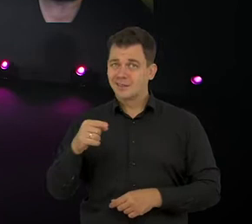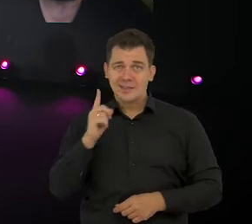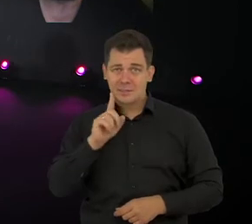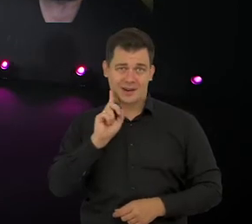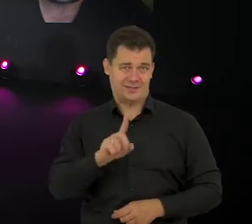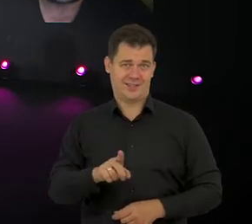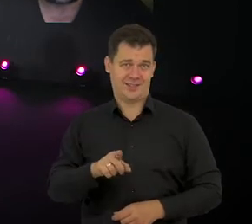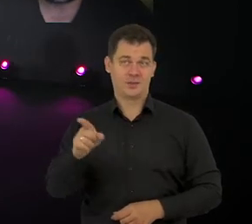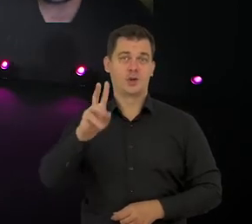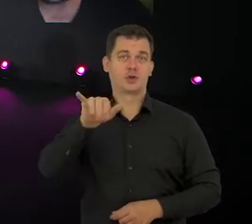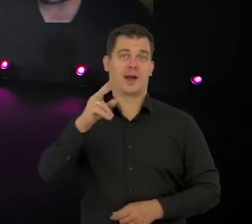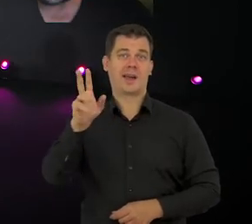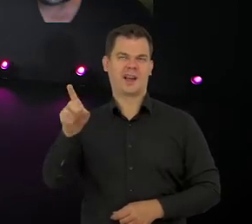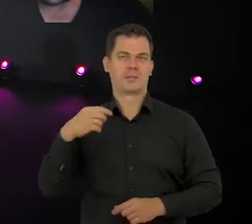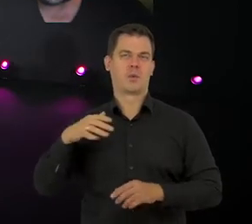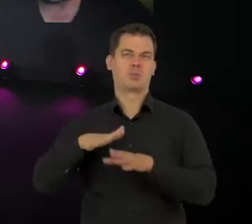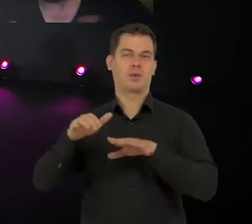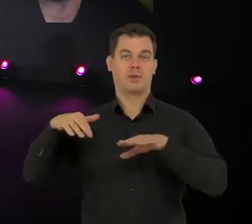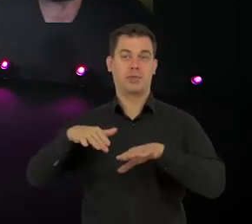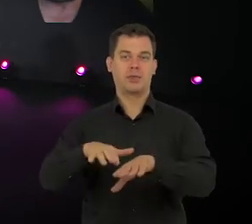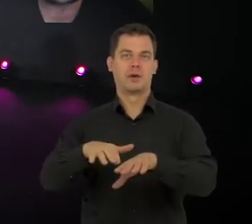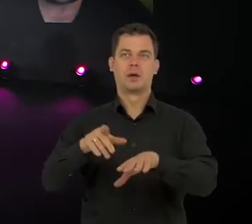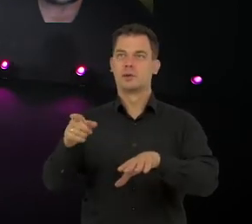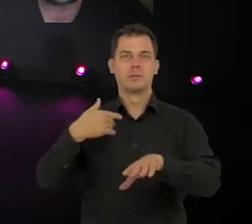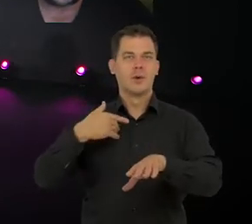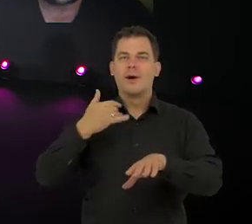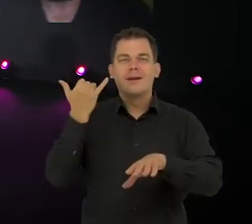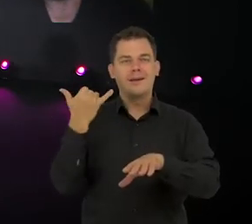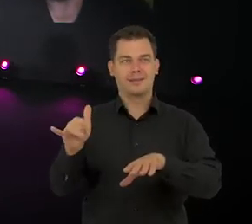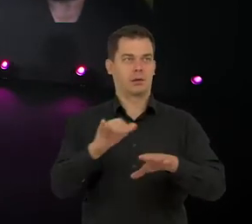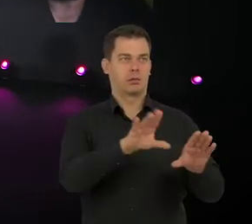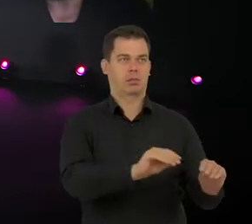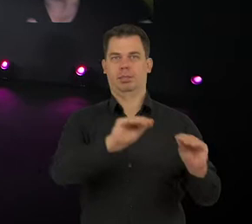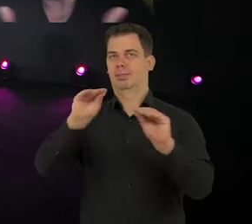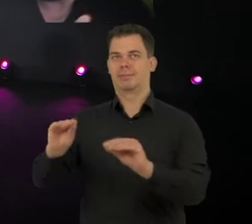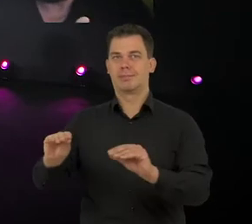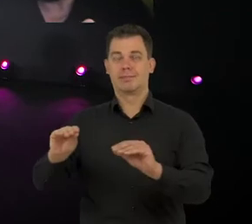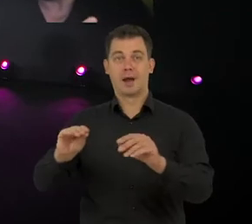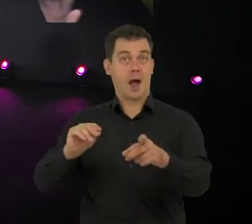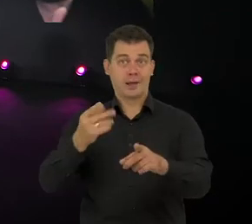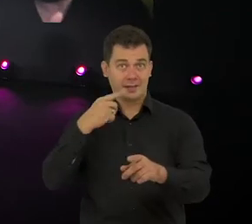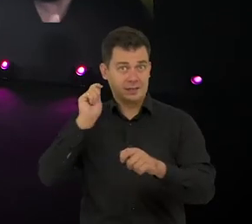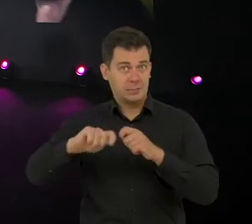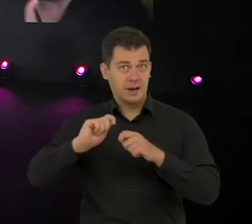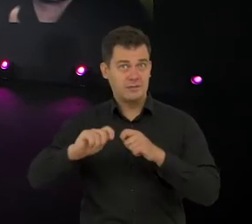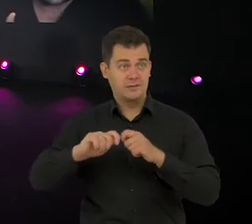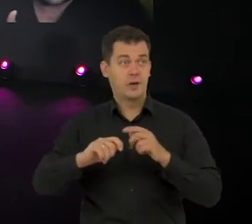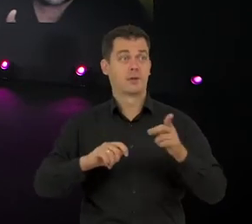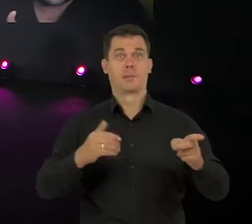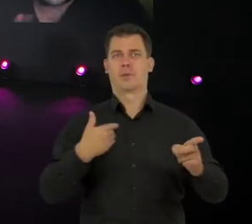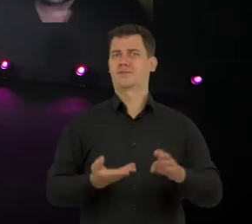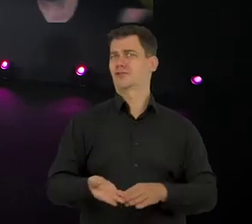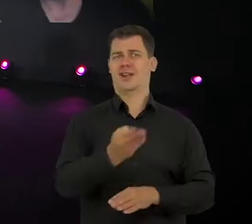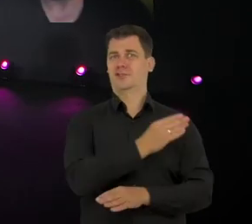związane z wypuszczaniem ścieków do Wisły, to było zupełnie naturalne zjawisko. Więc jeżeli ktoś by sobie sprawdził to zdjęcie, czy ono wcześniej